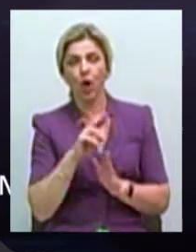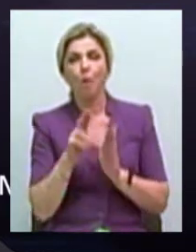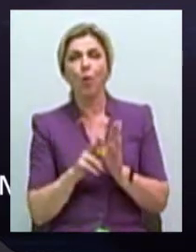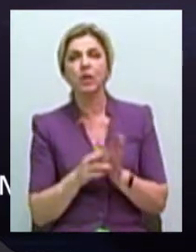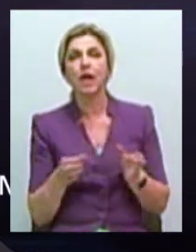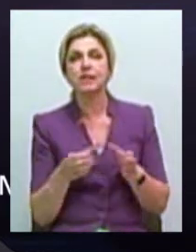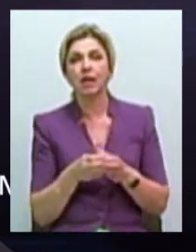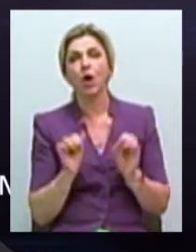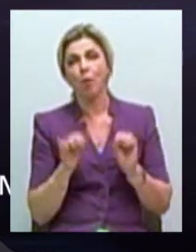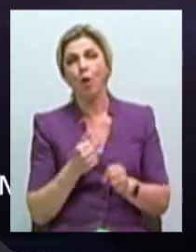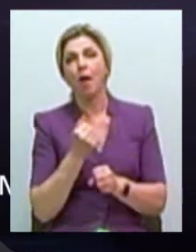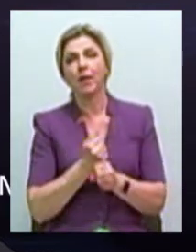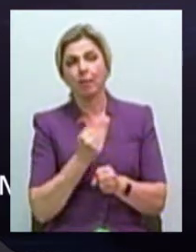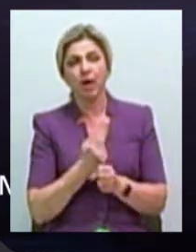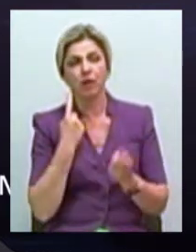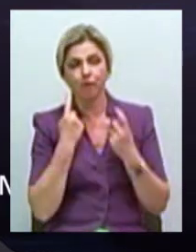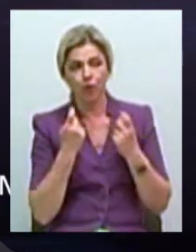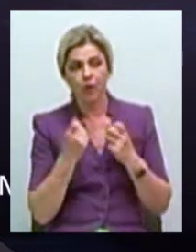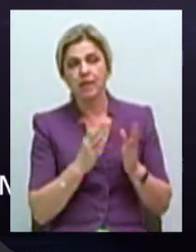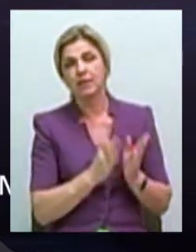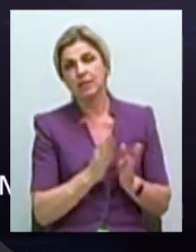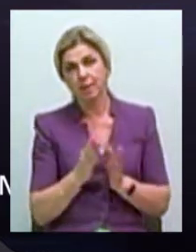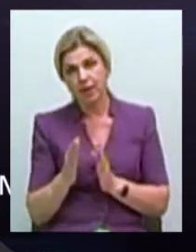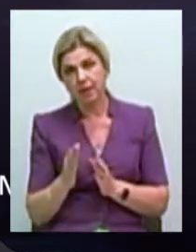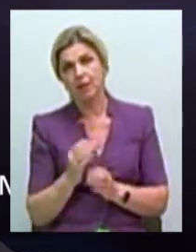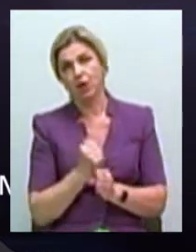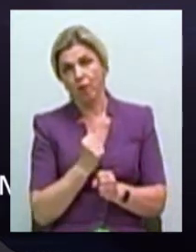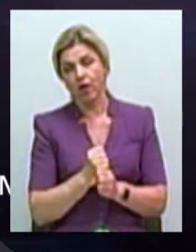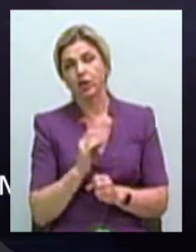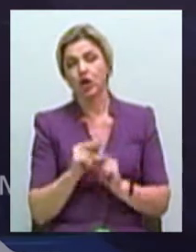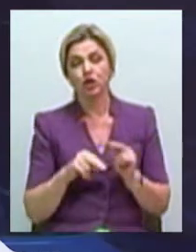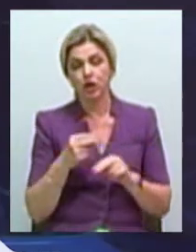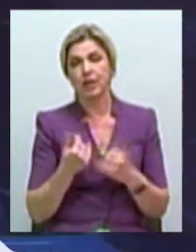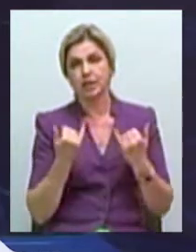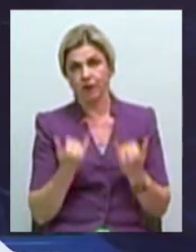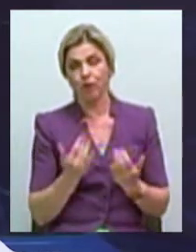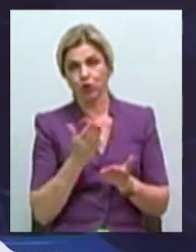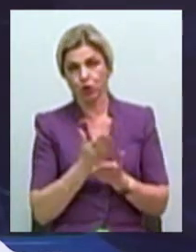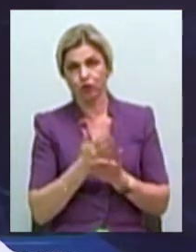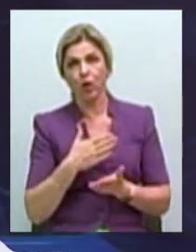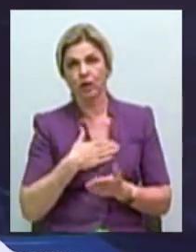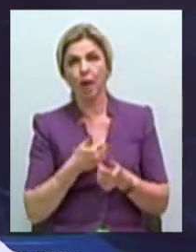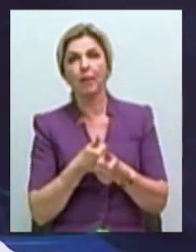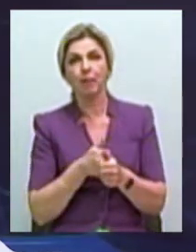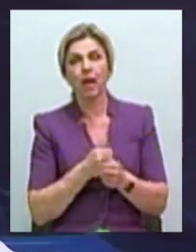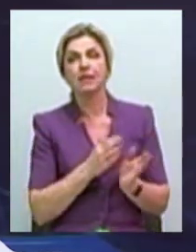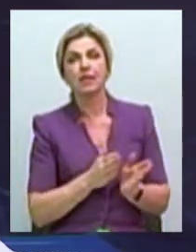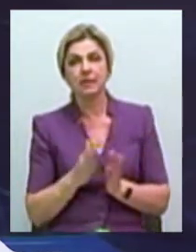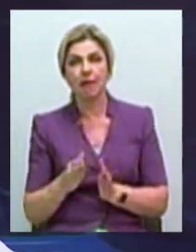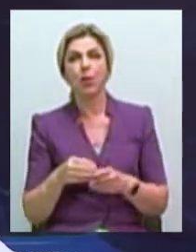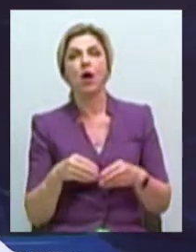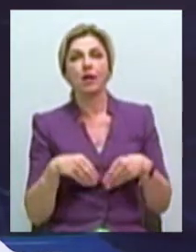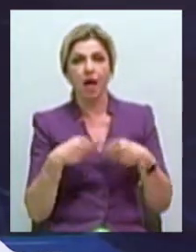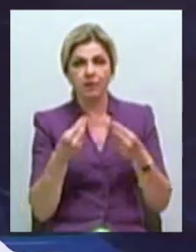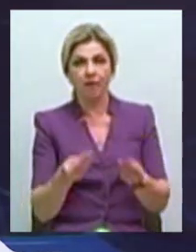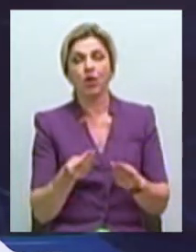способно обрабатывать информацию, систематизировать, а затем через сегодня существующую нашу библиотечную систему раздавать